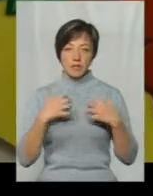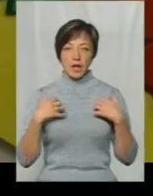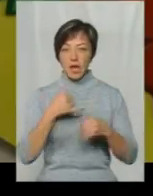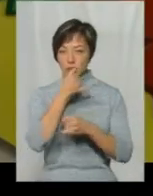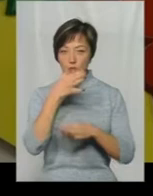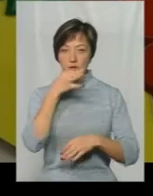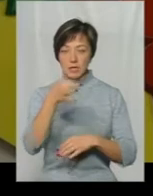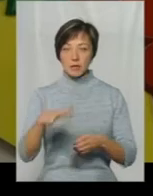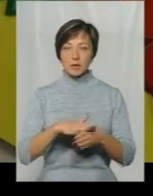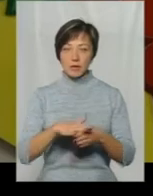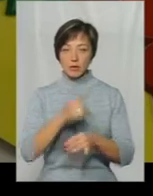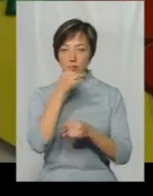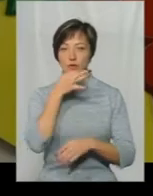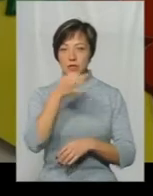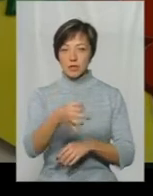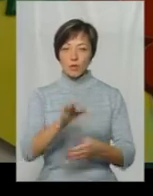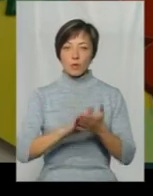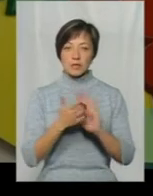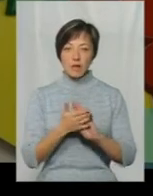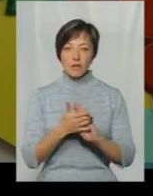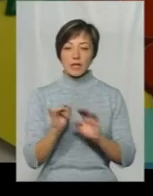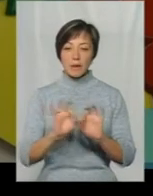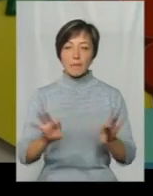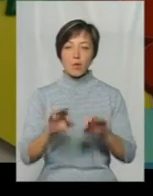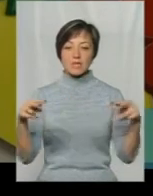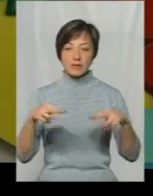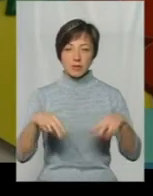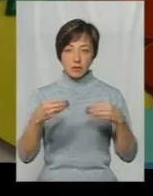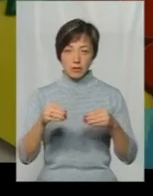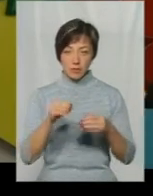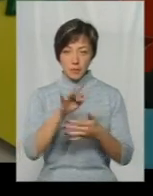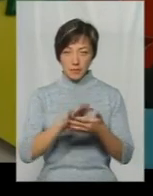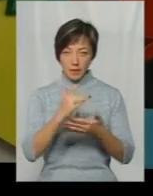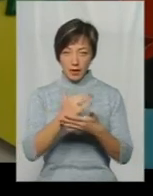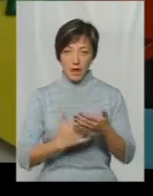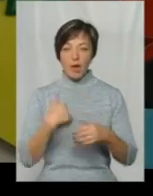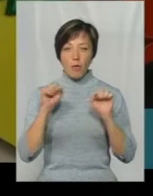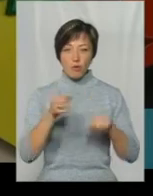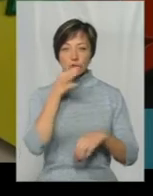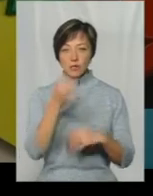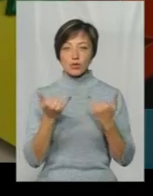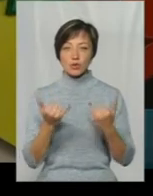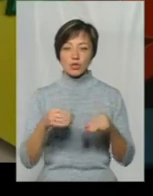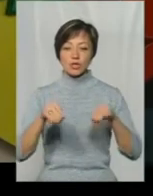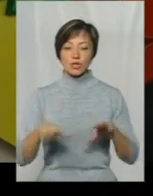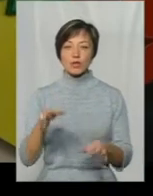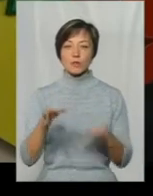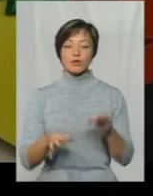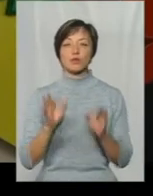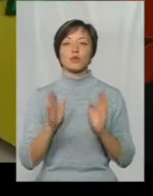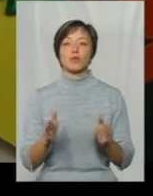можу називати прізвищ, не можу називати обставини і покази, які надаються в справі Однак я можу сказати, що сьогодні за рішенням суду буде